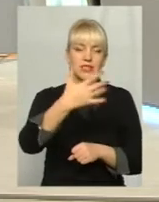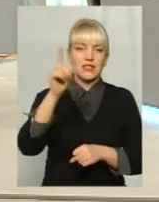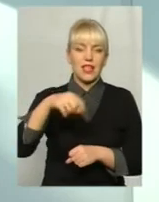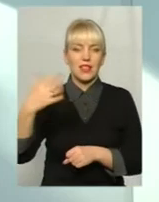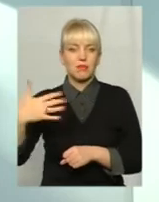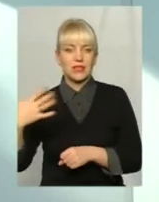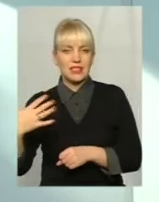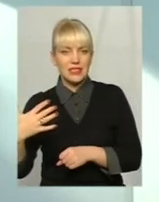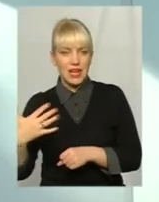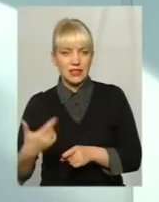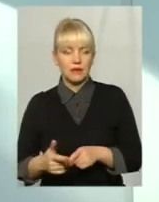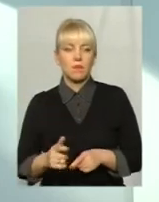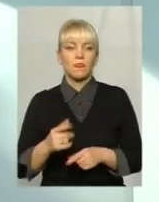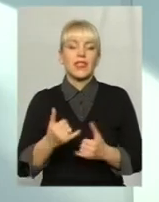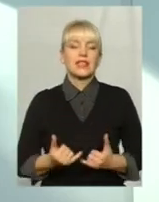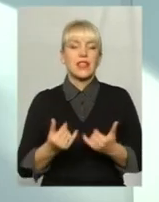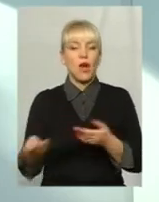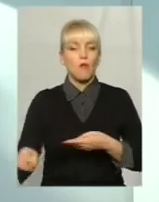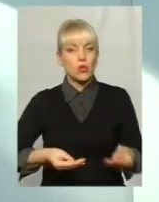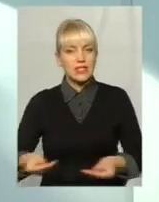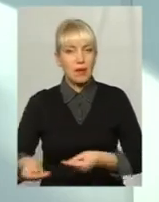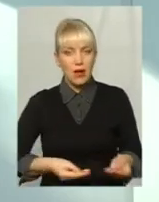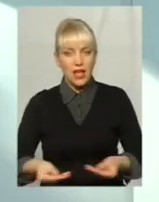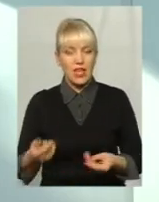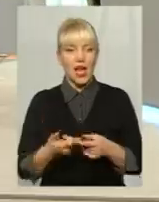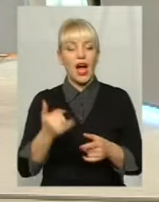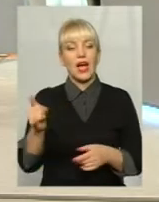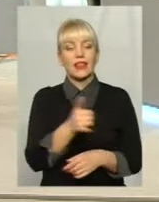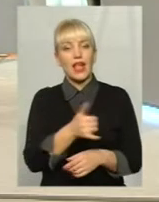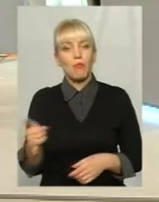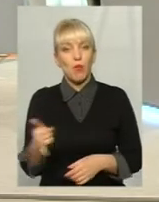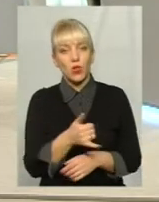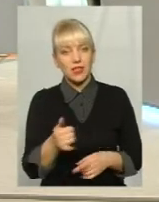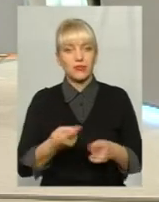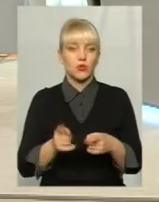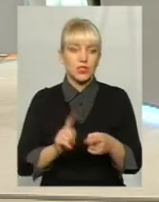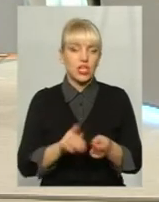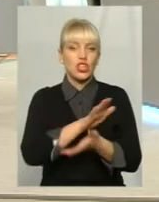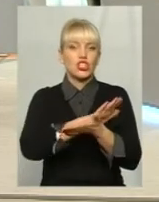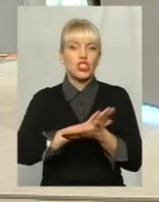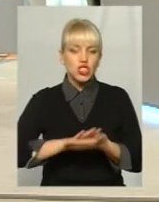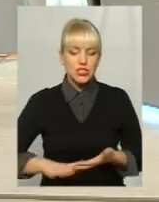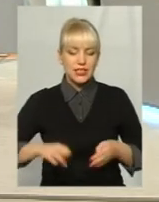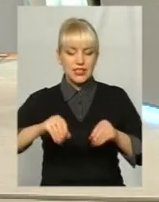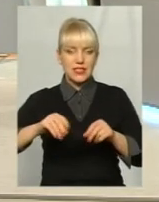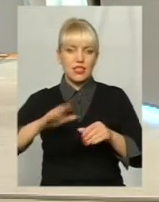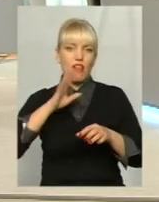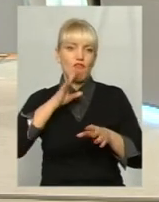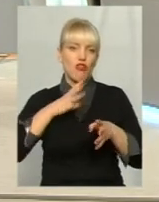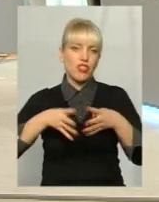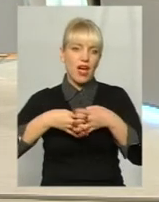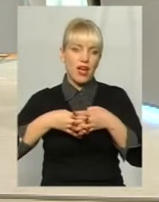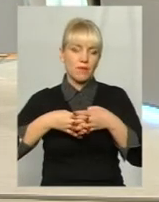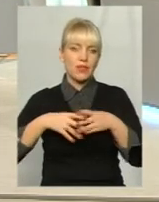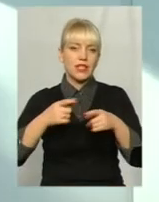% солі. Це для посипання. Це для посипання. А полив, от найцікавше, поливу, це чиста сіль і розведена водою. І ми